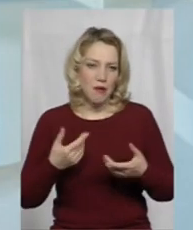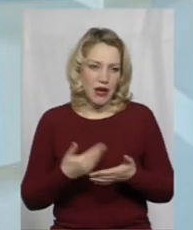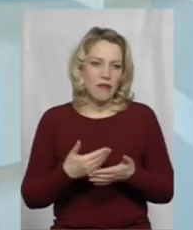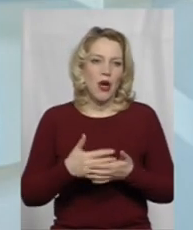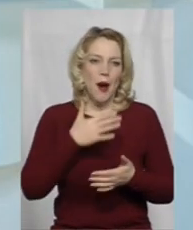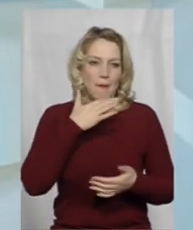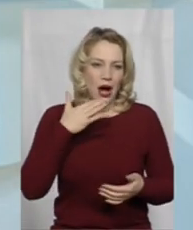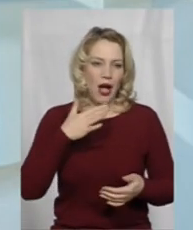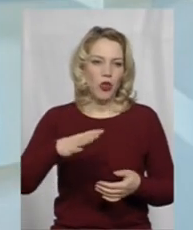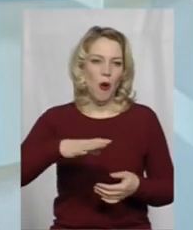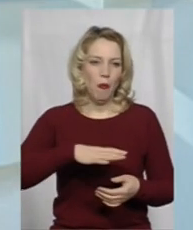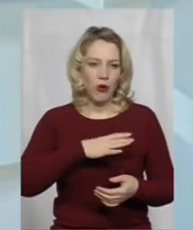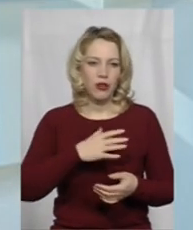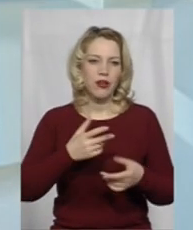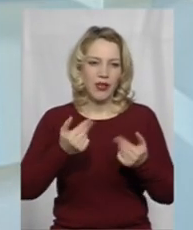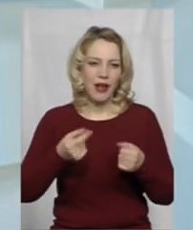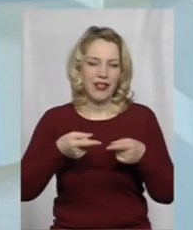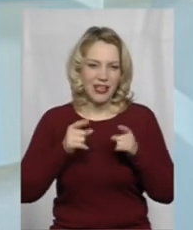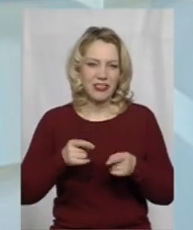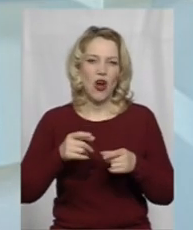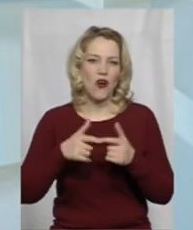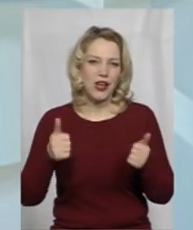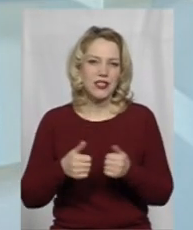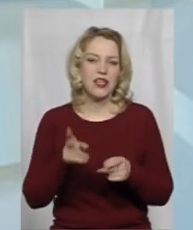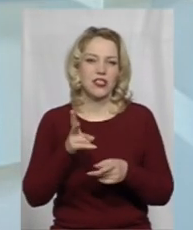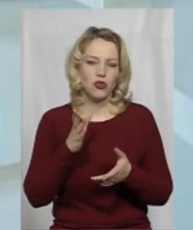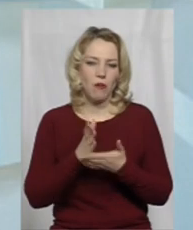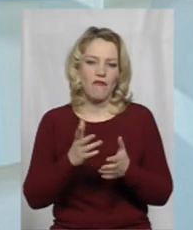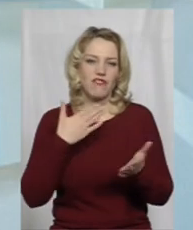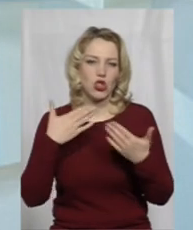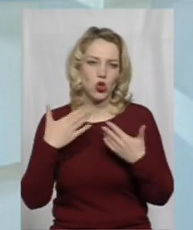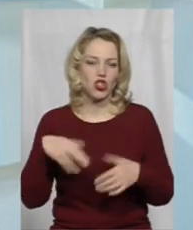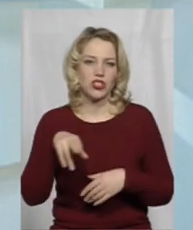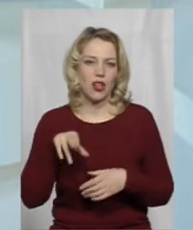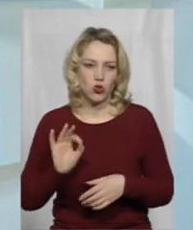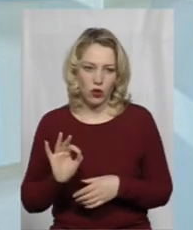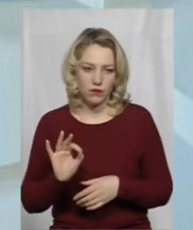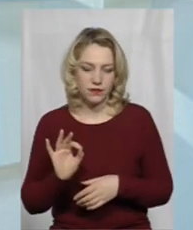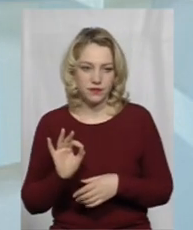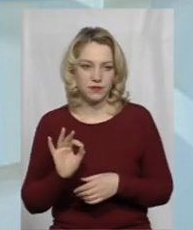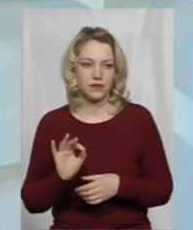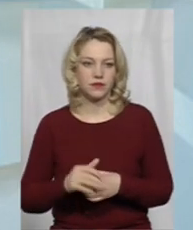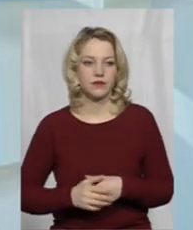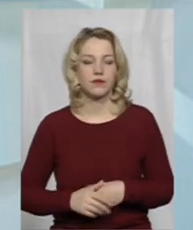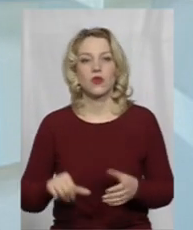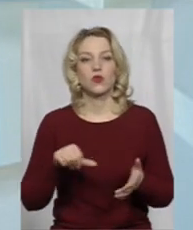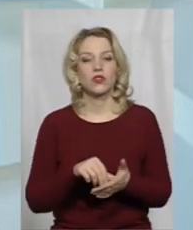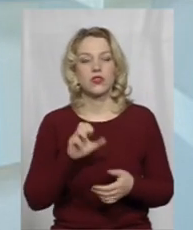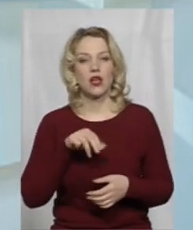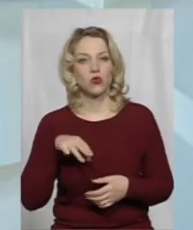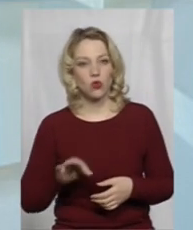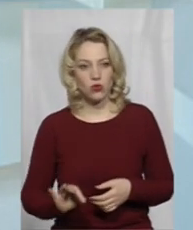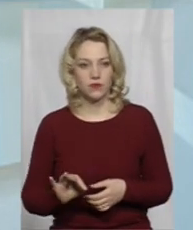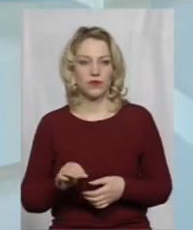багато представлено організацій, які мають відношення до учасників